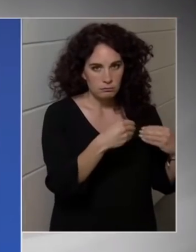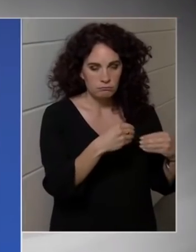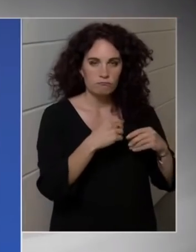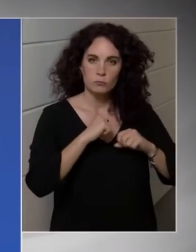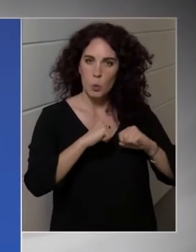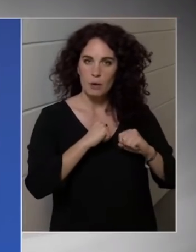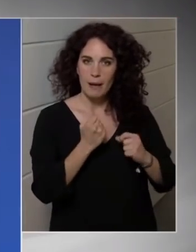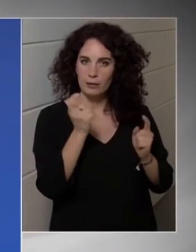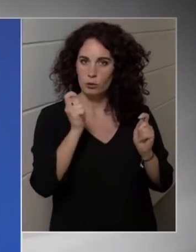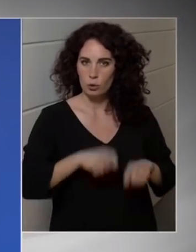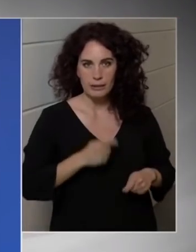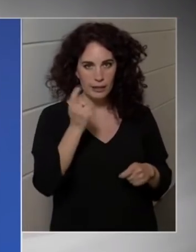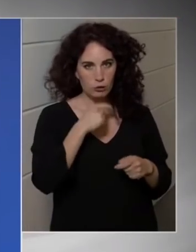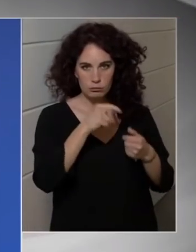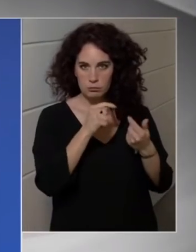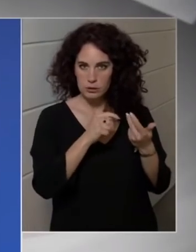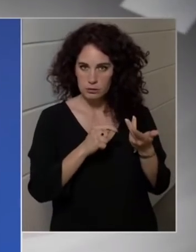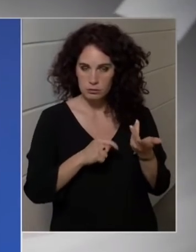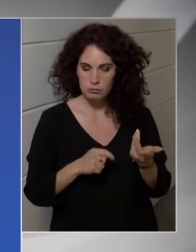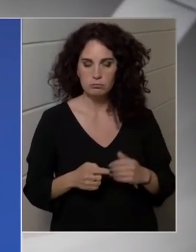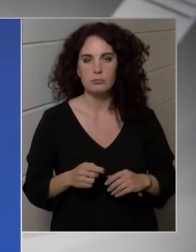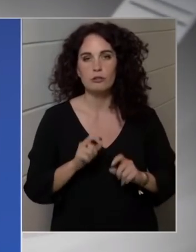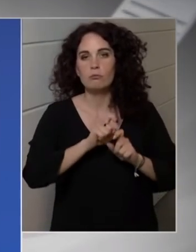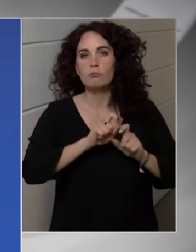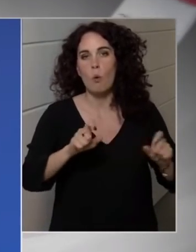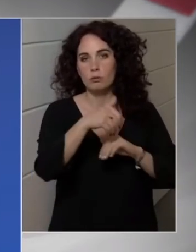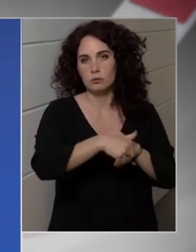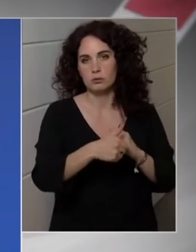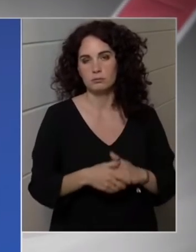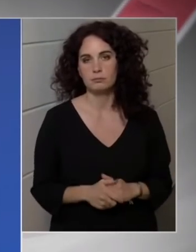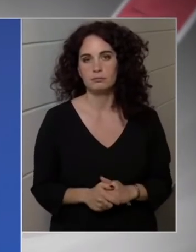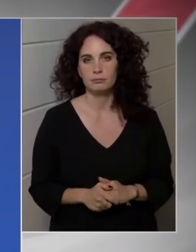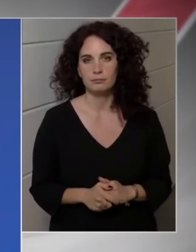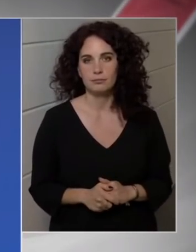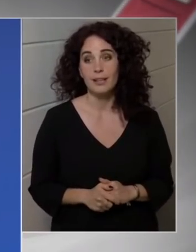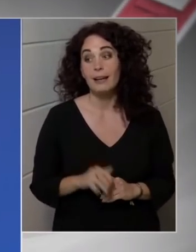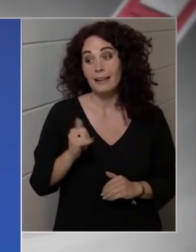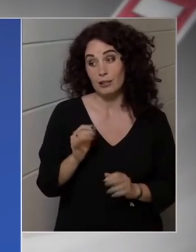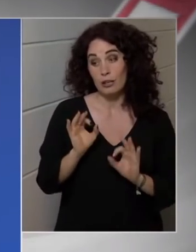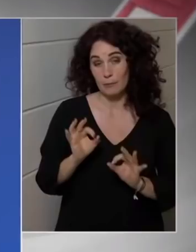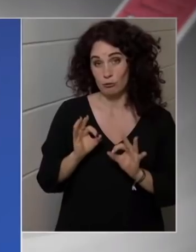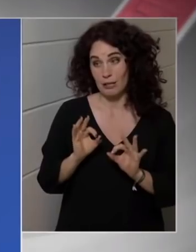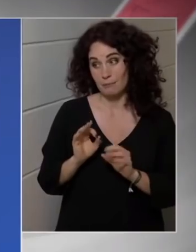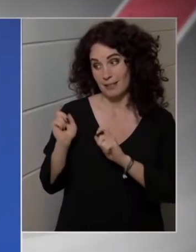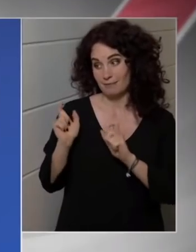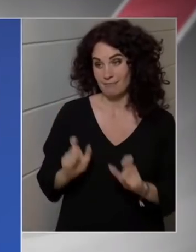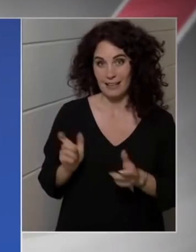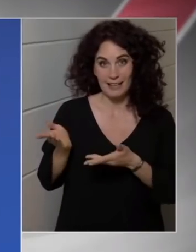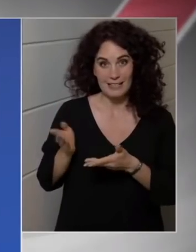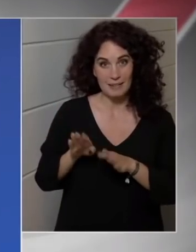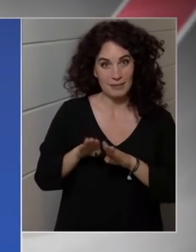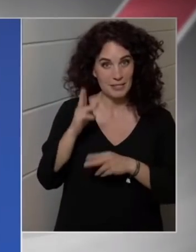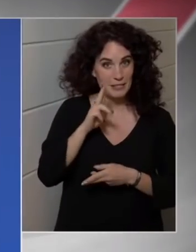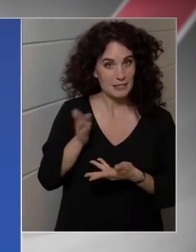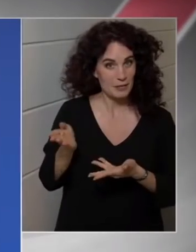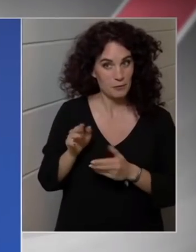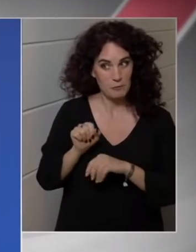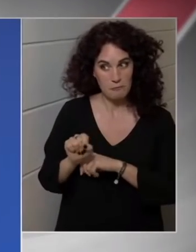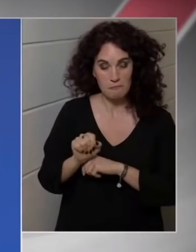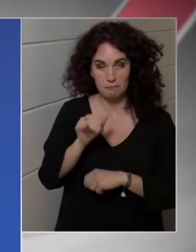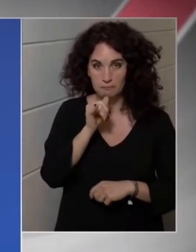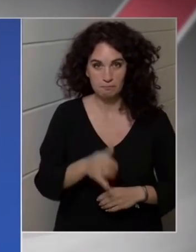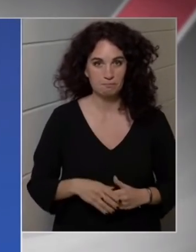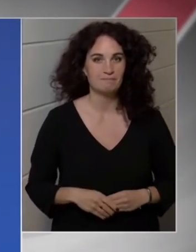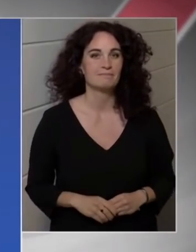két legnagyobb extra profitkülönadót fogja fizetni. És beszámoltam a